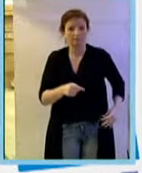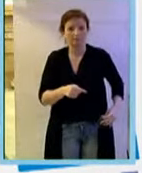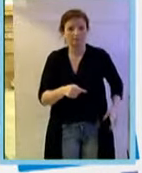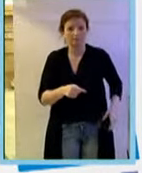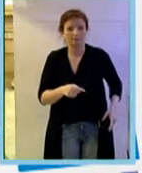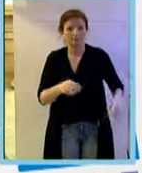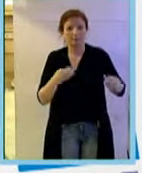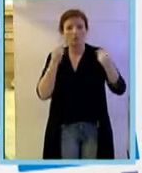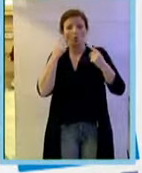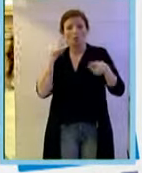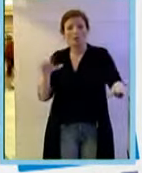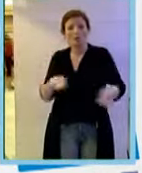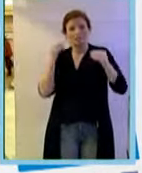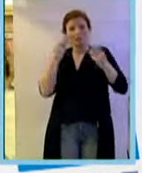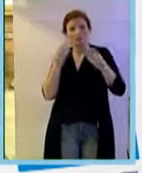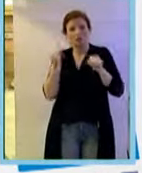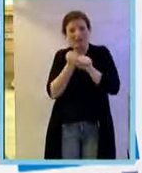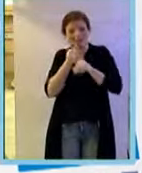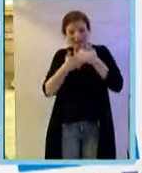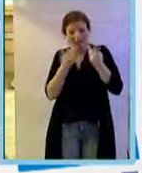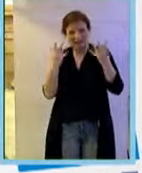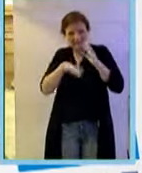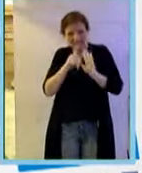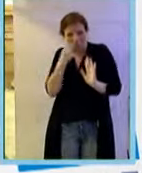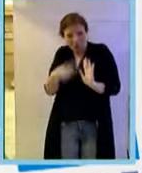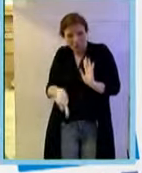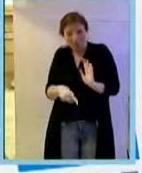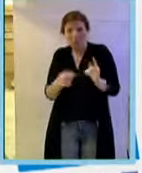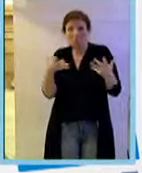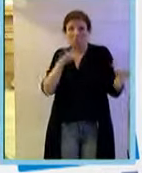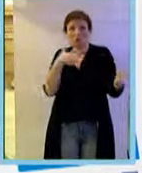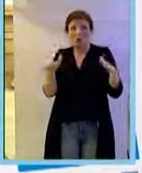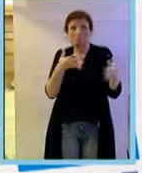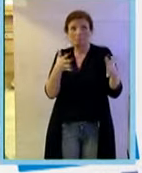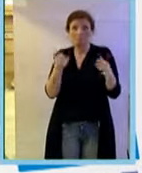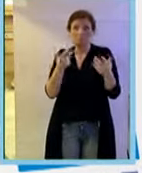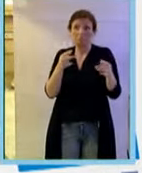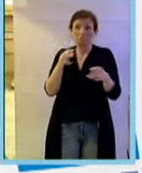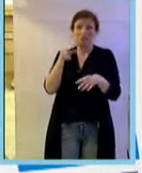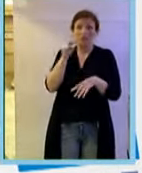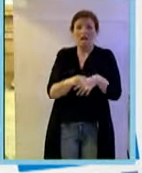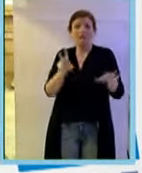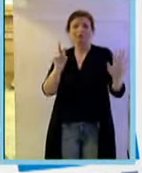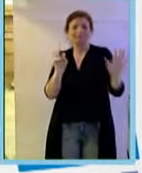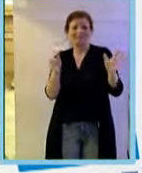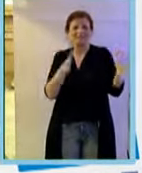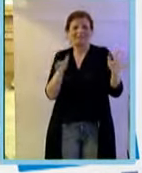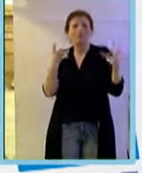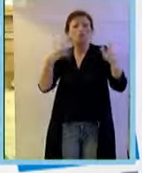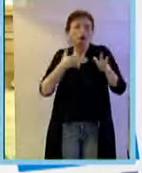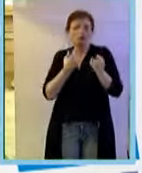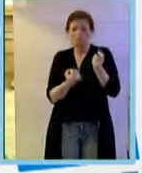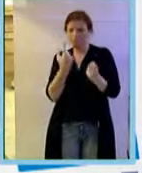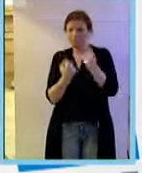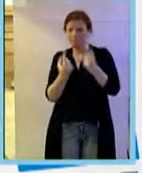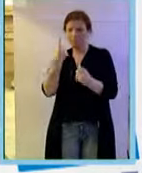Quando ho cominciato a lavorare in questo campo, alla metà degli anni Ottanto, c'erano già moltissimi fattori angiogenici